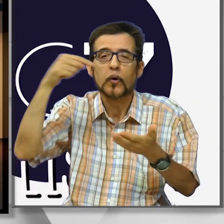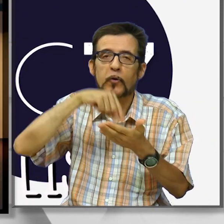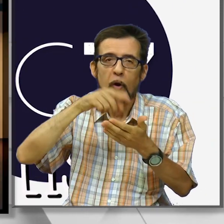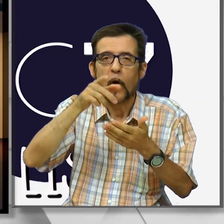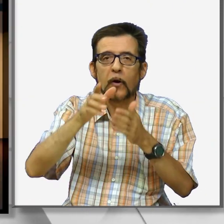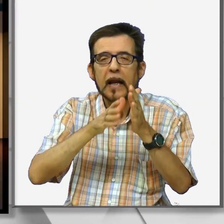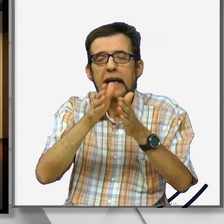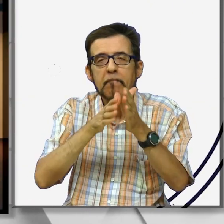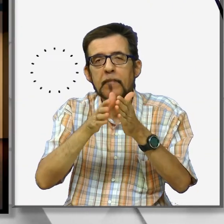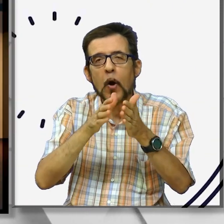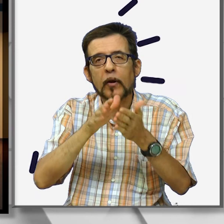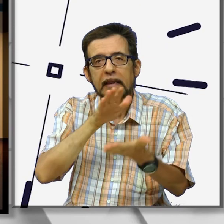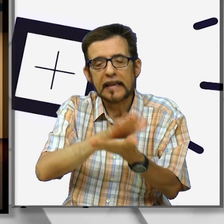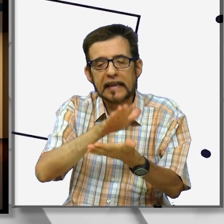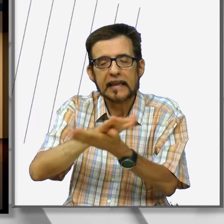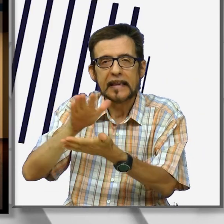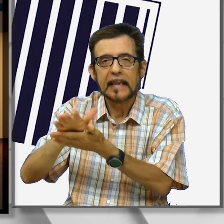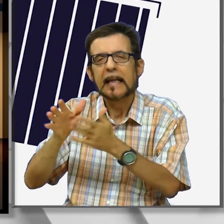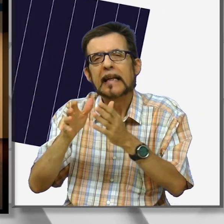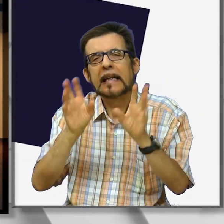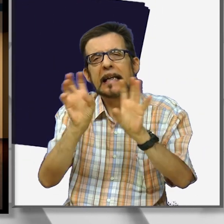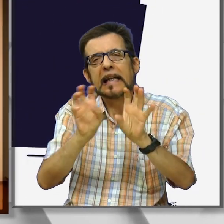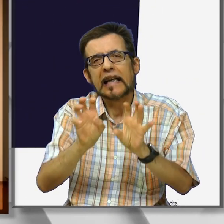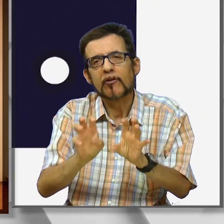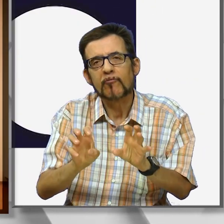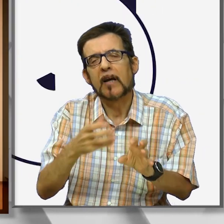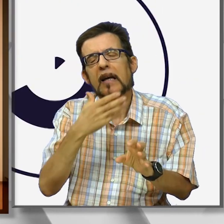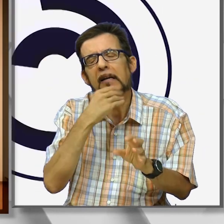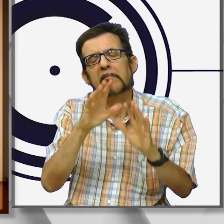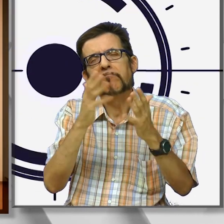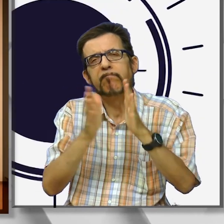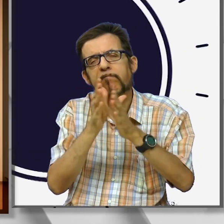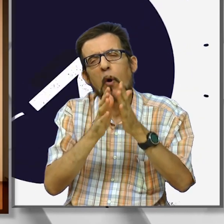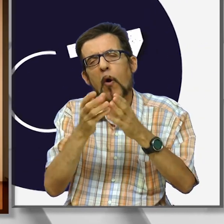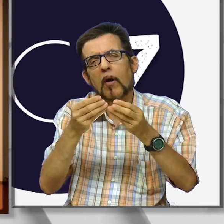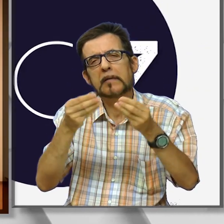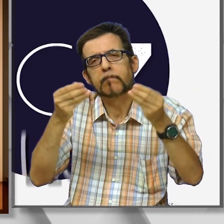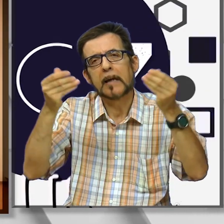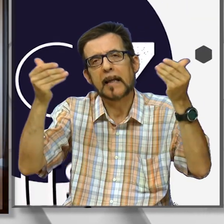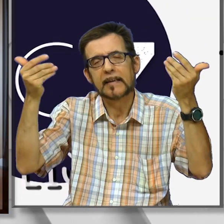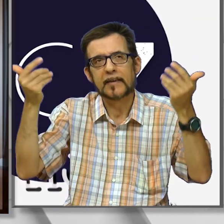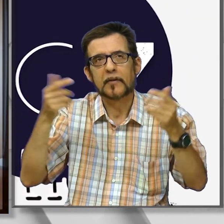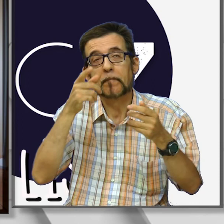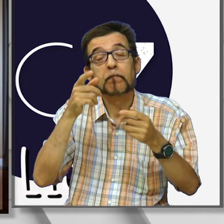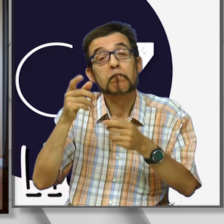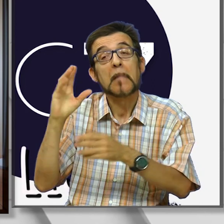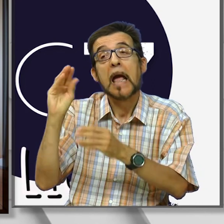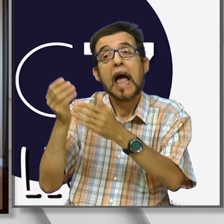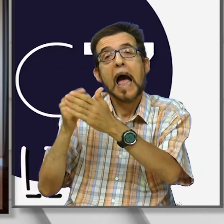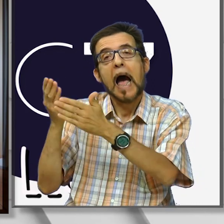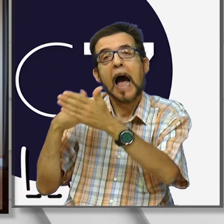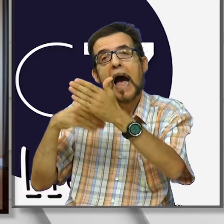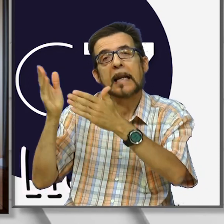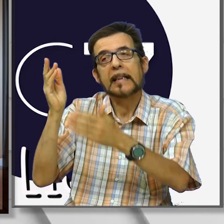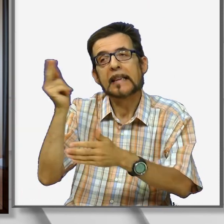grigie sbiadite, ritessendo le varie tappe della passione di Cristo. Perché l'arte, per Maria, ha senso